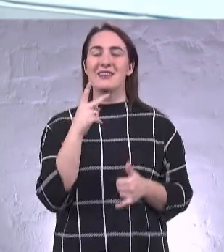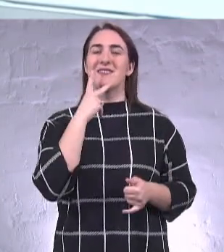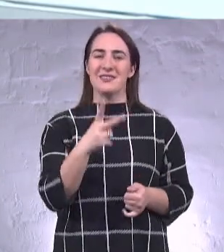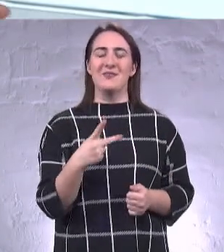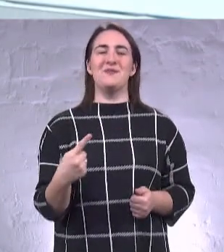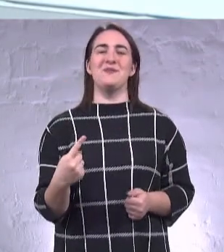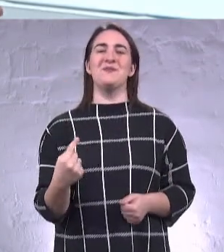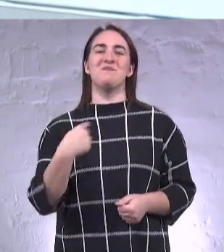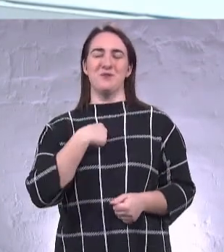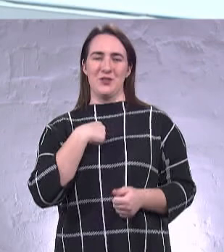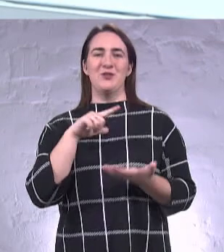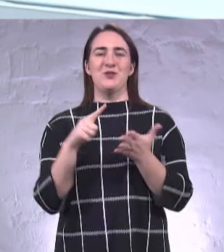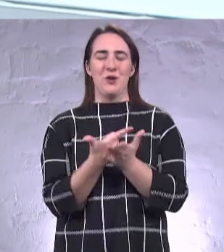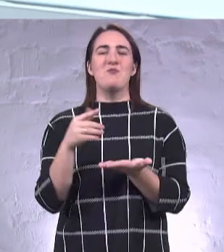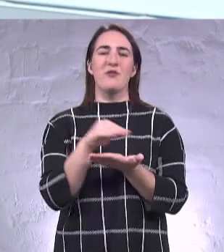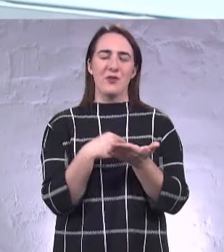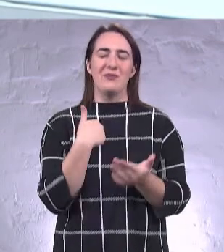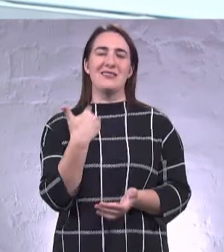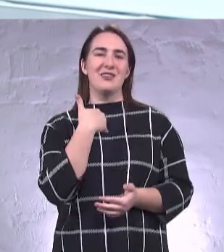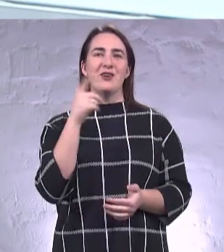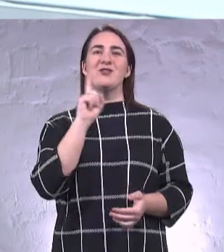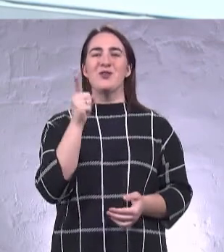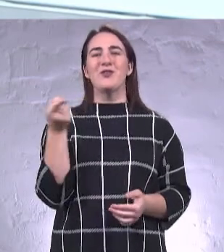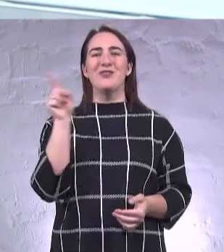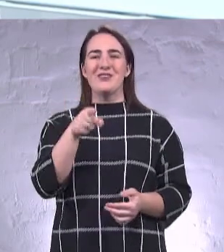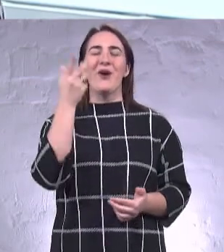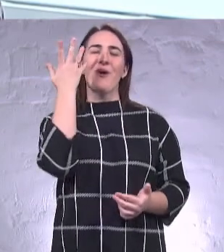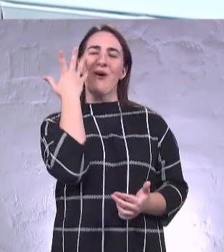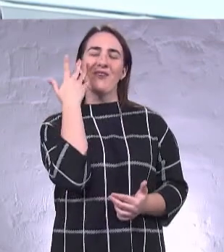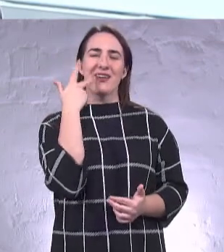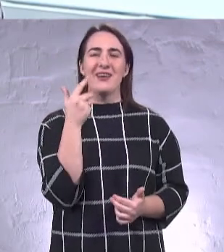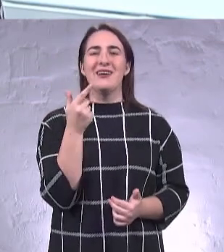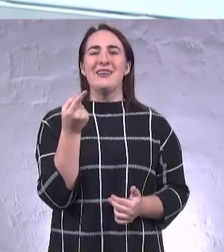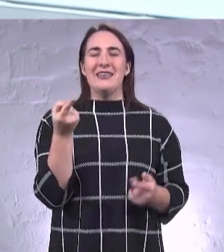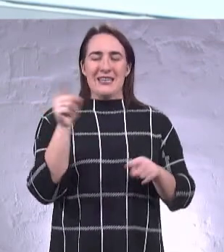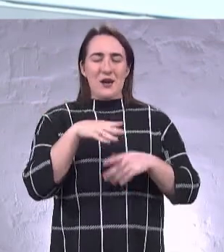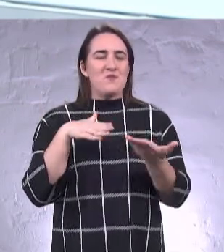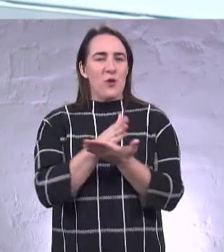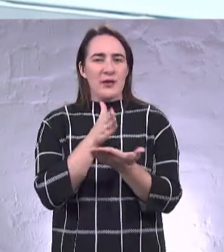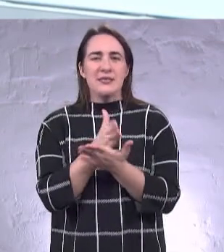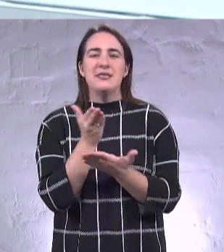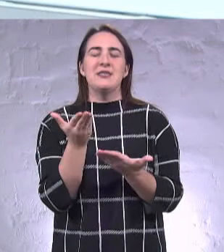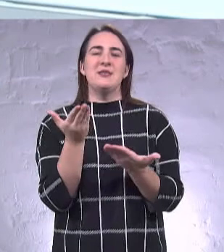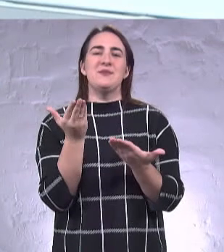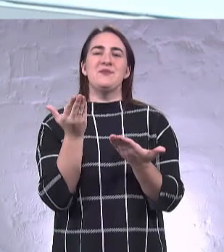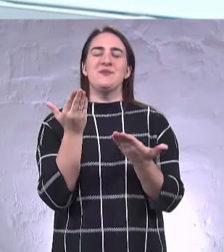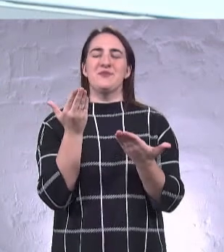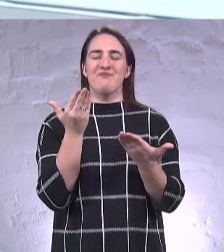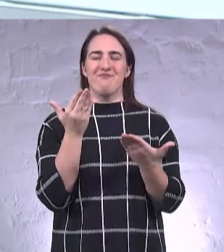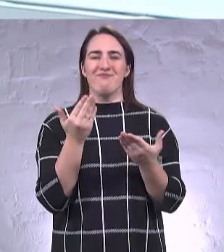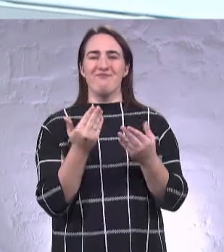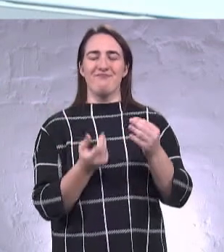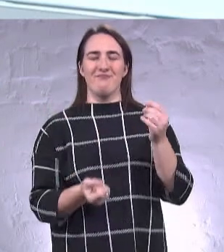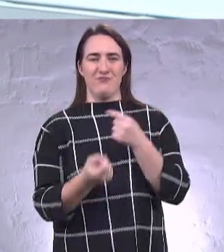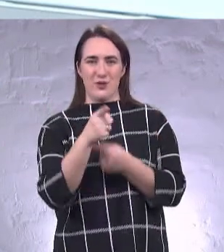знову ж таки повторюся, здається, що тоді, коли такі політичні постаті з'являються